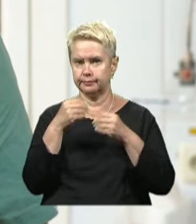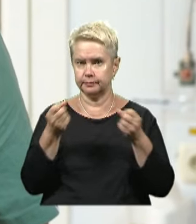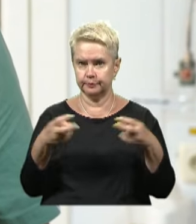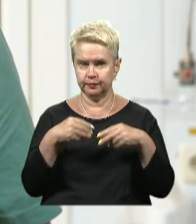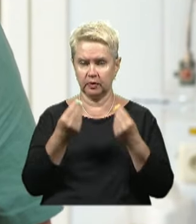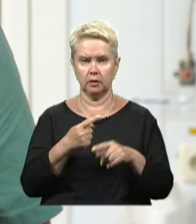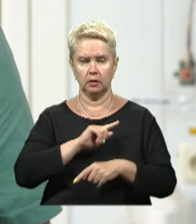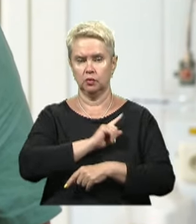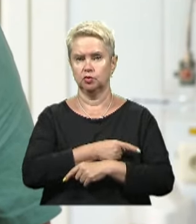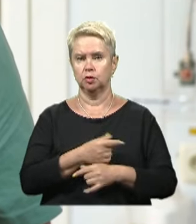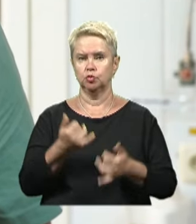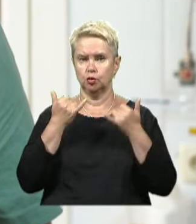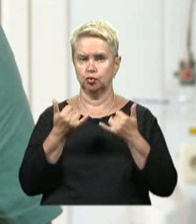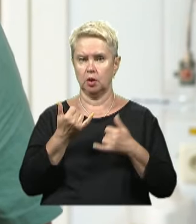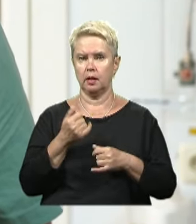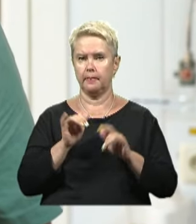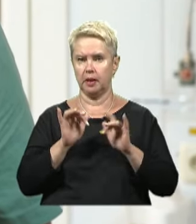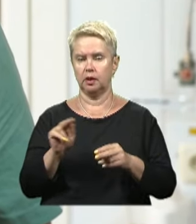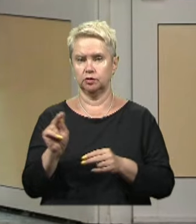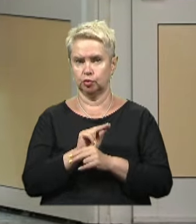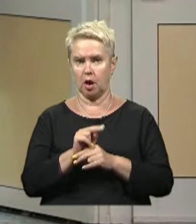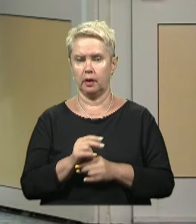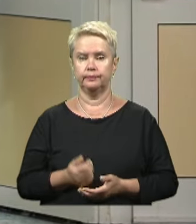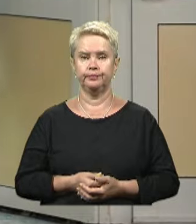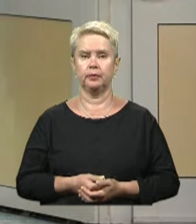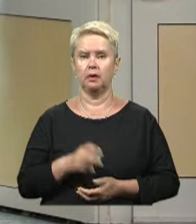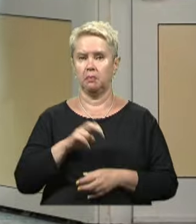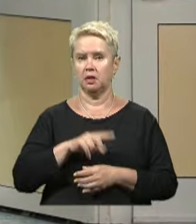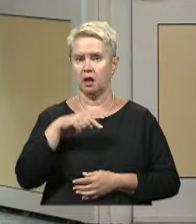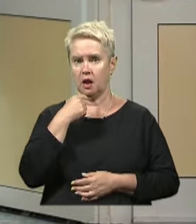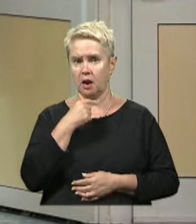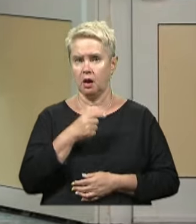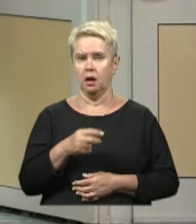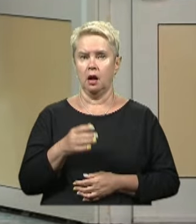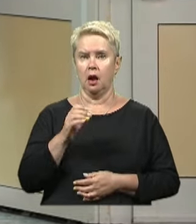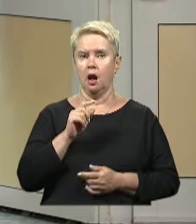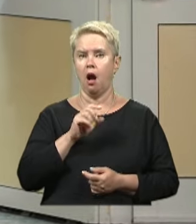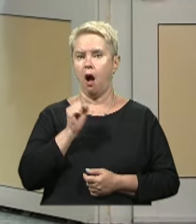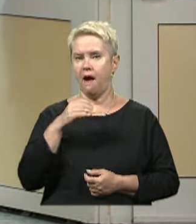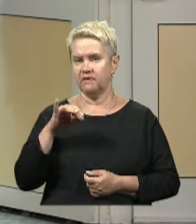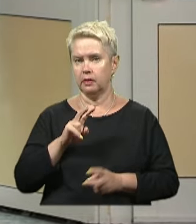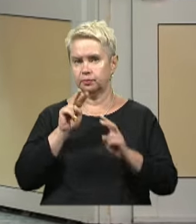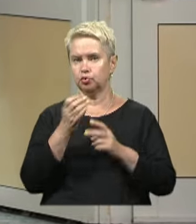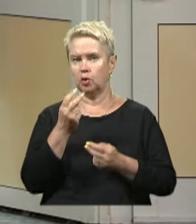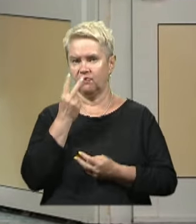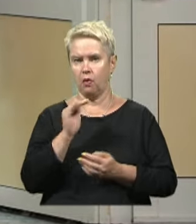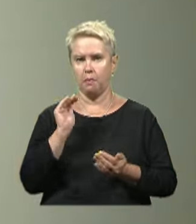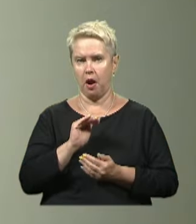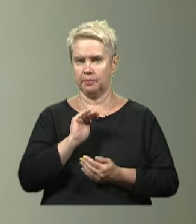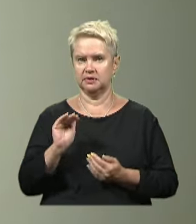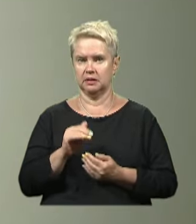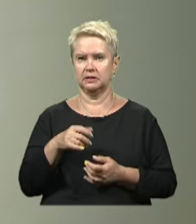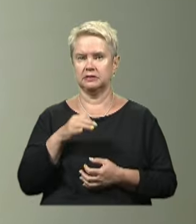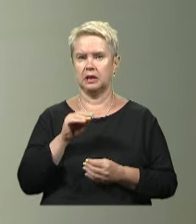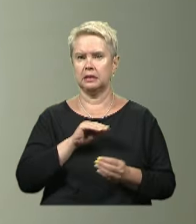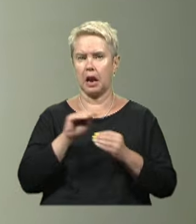І наразі це дуже такий сучасний метод, сучасна апаратура. Медики кажуть, крім Афіни, нині дбають про ще двох маленьких пацієнтів